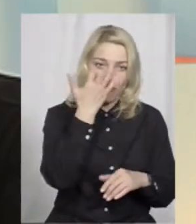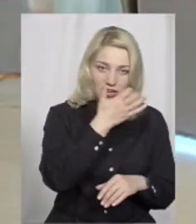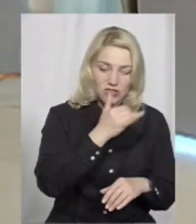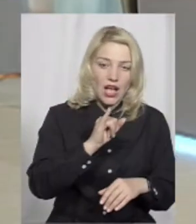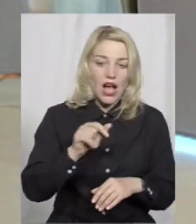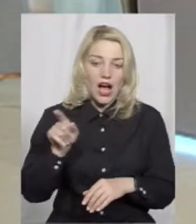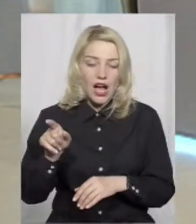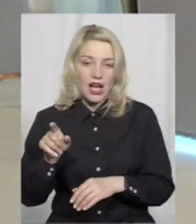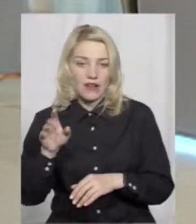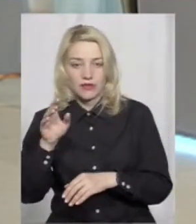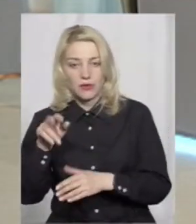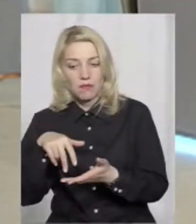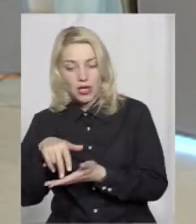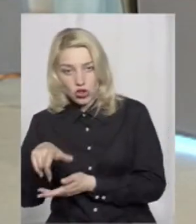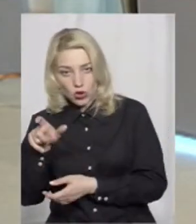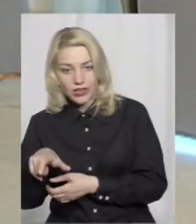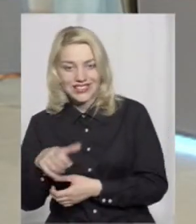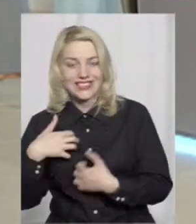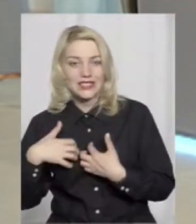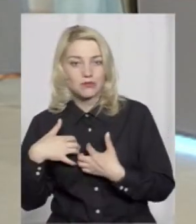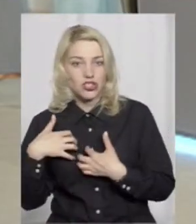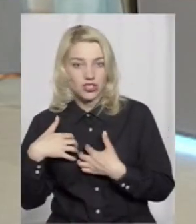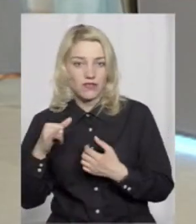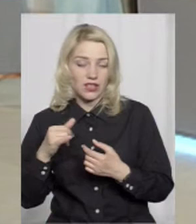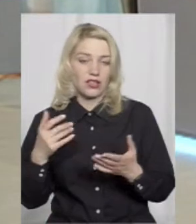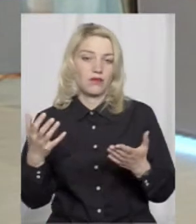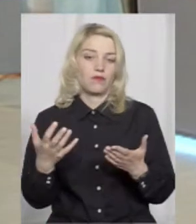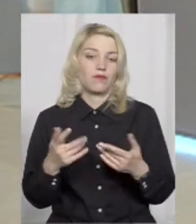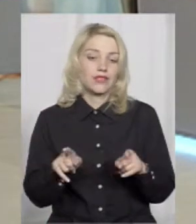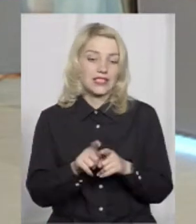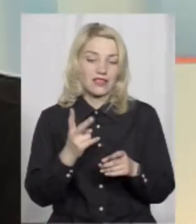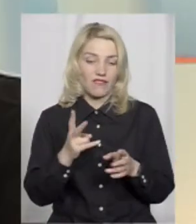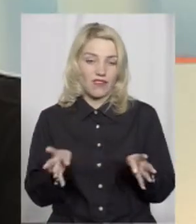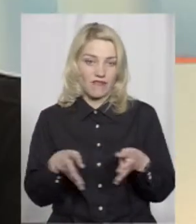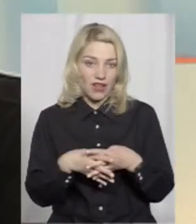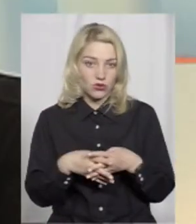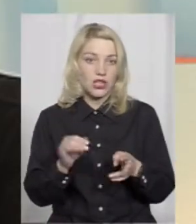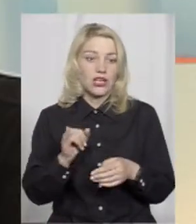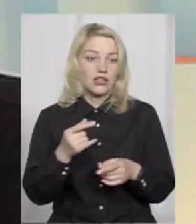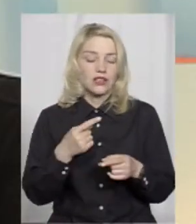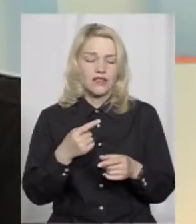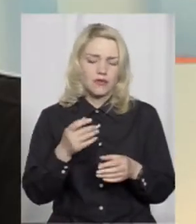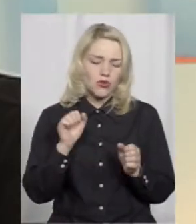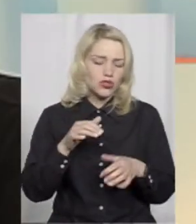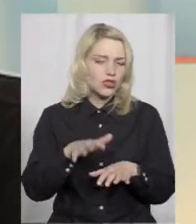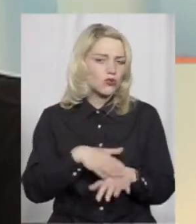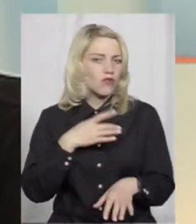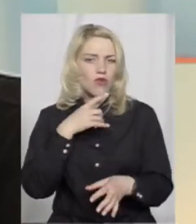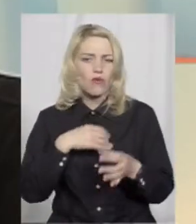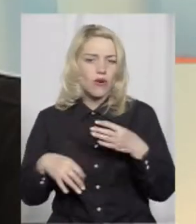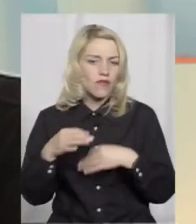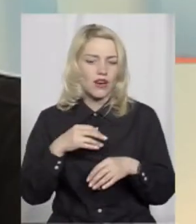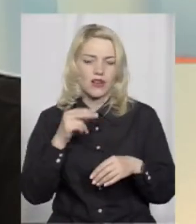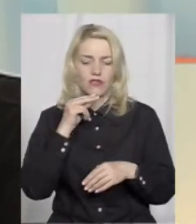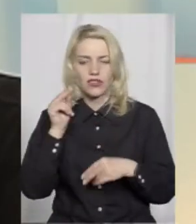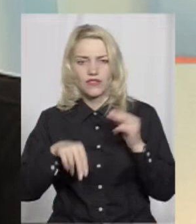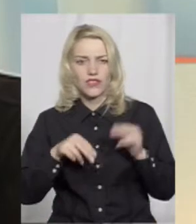І от такі от фактори, будь-яке ДТП можна дуже довго обговарювати, шукати винних, шукати